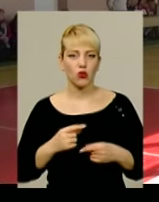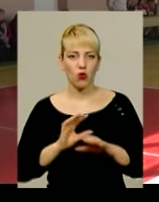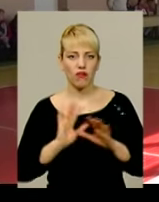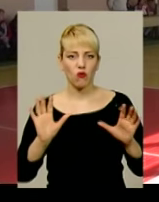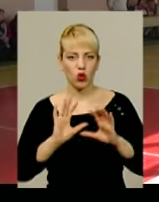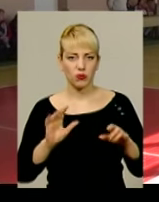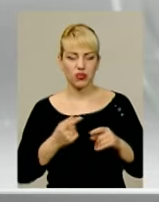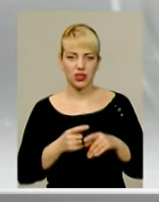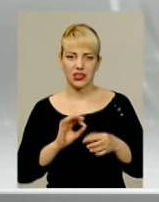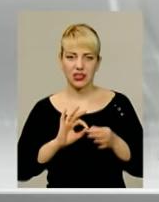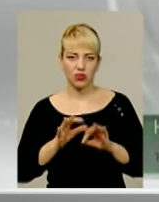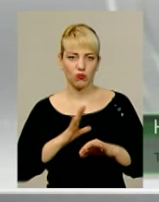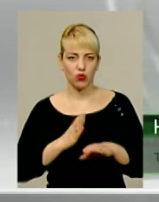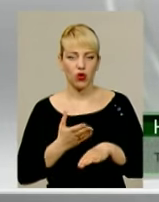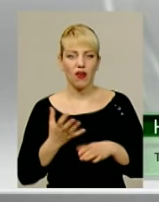надскладним.